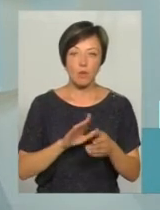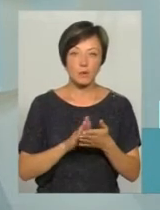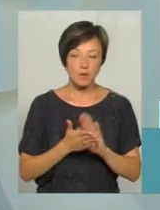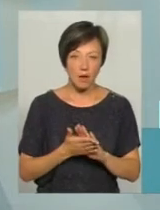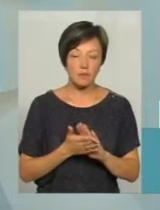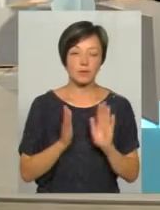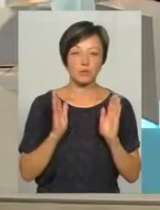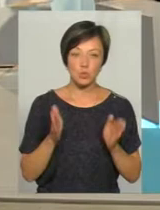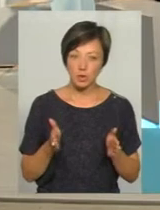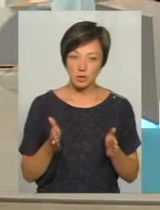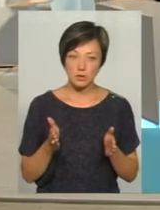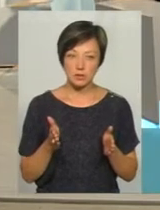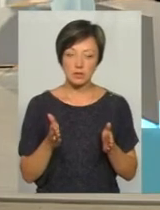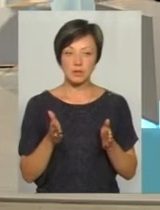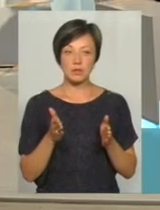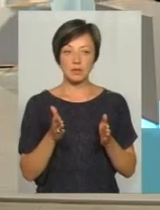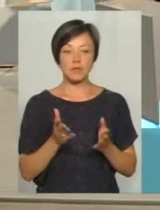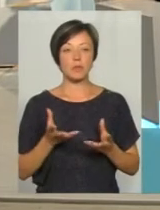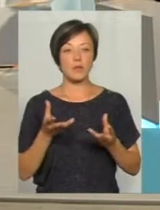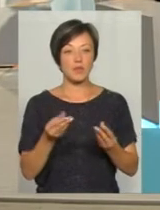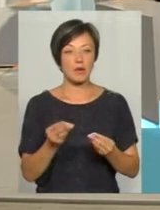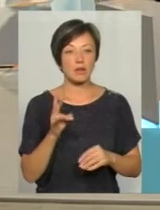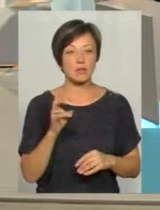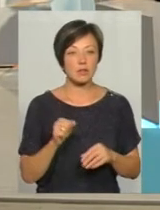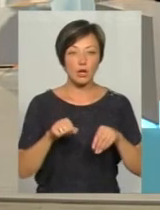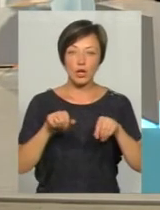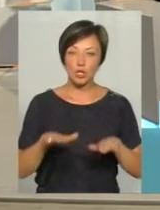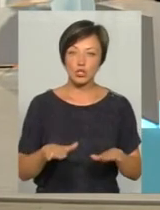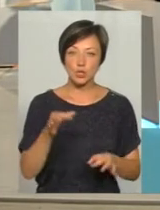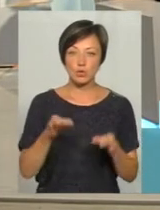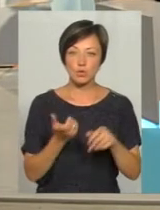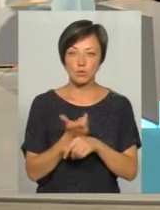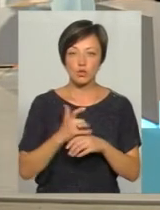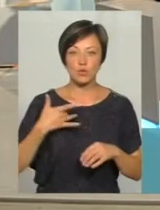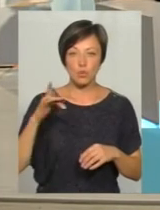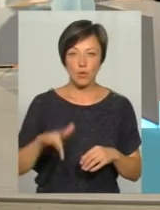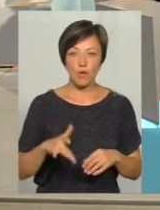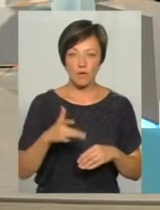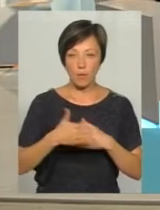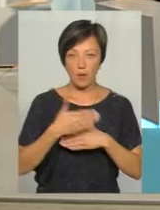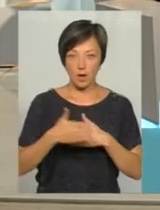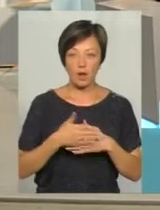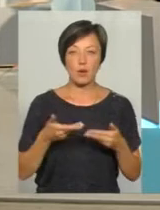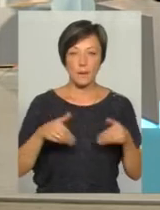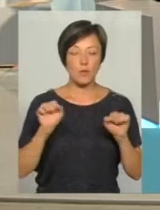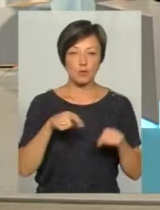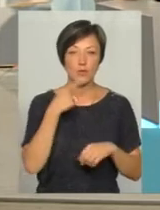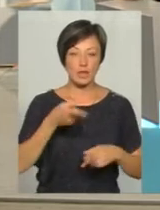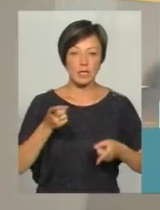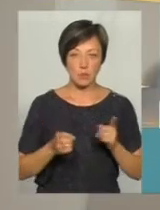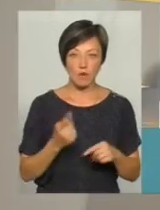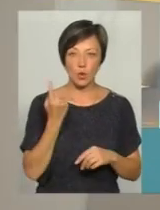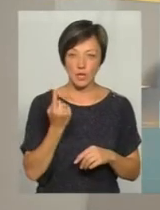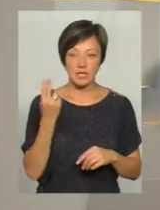яка буде впливати на рішення суду щодо більш здорової міри покарання. Тобто ми можемо говорити, що насправді